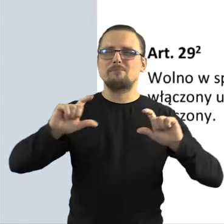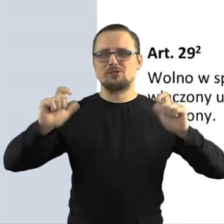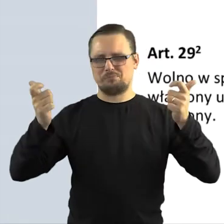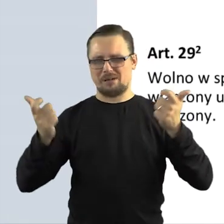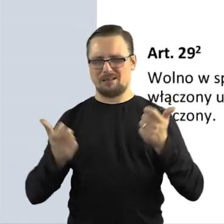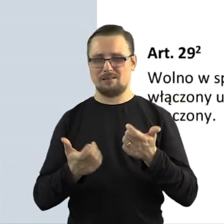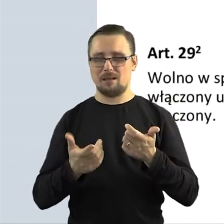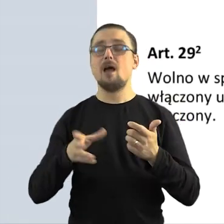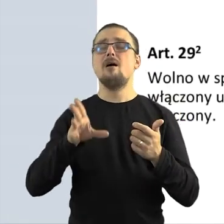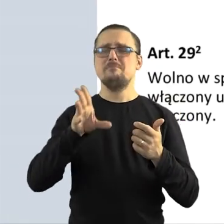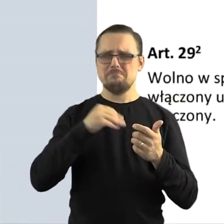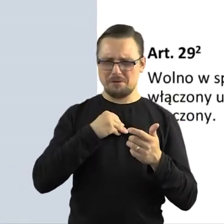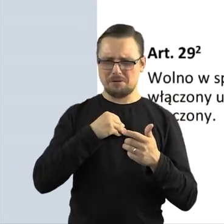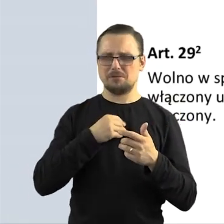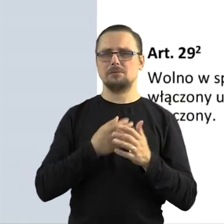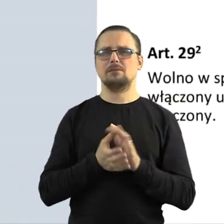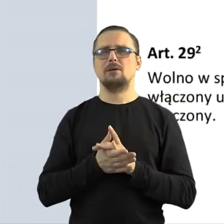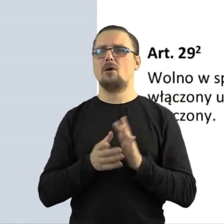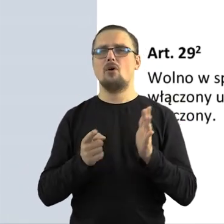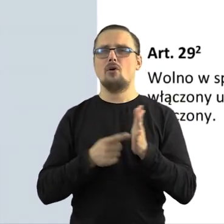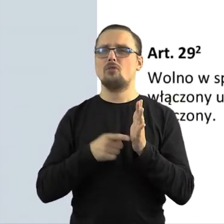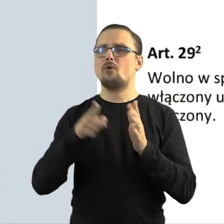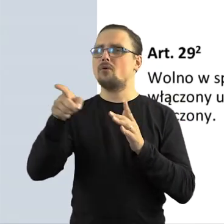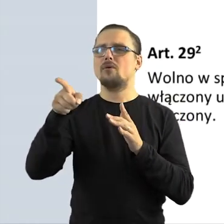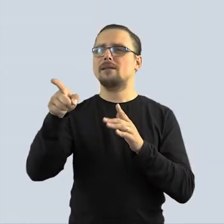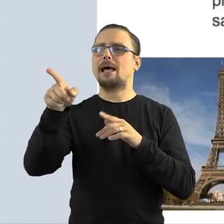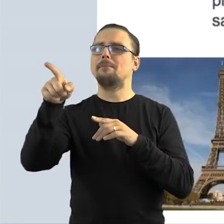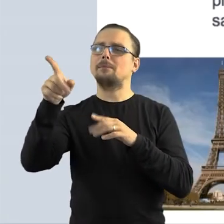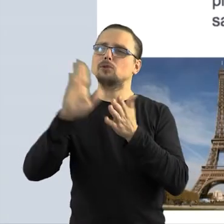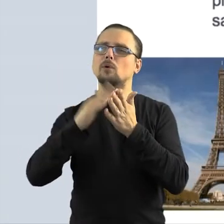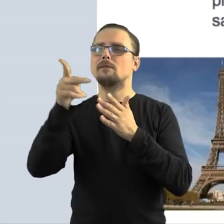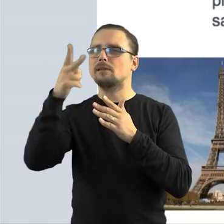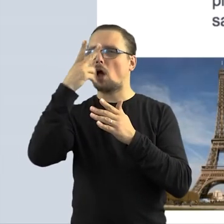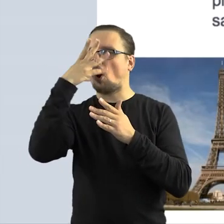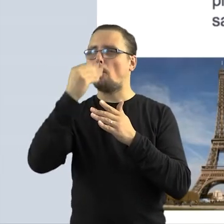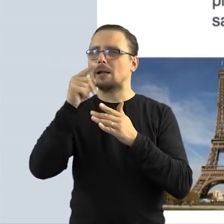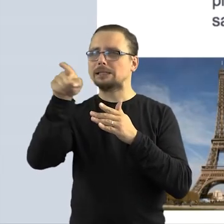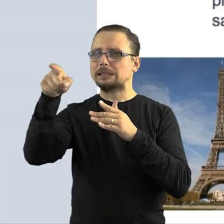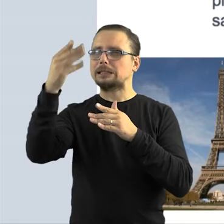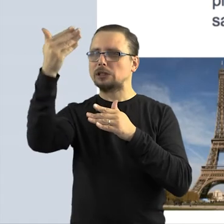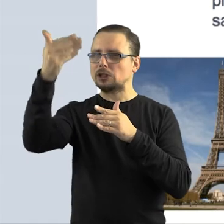przypadkowo i nie stanowi o wartości utworu, które rozpowszechniamy.